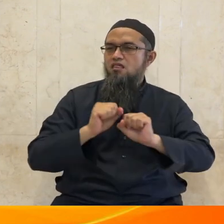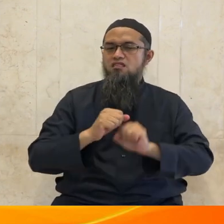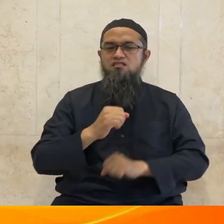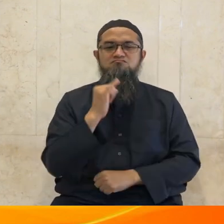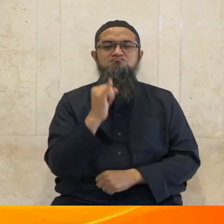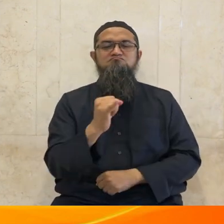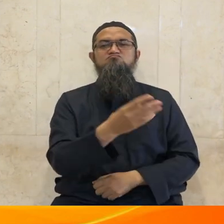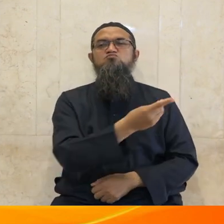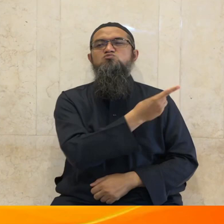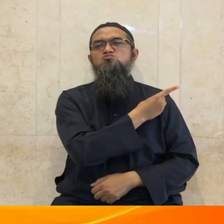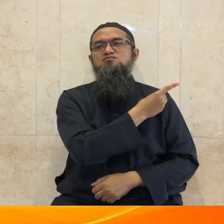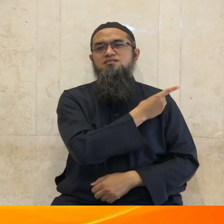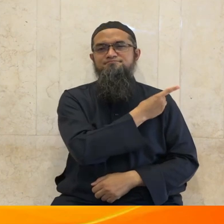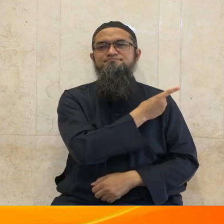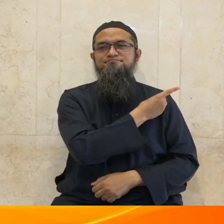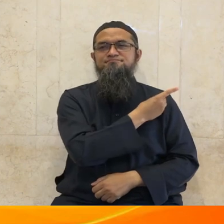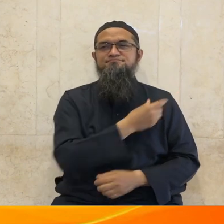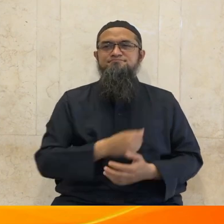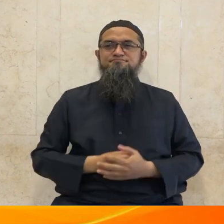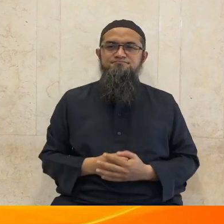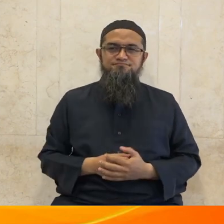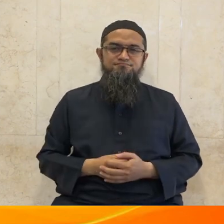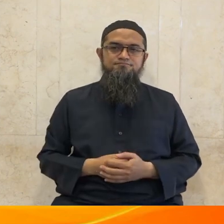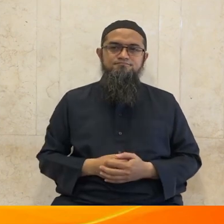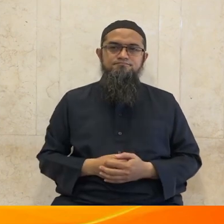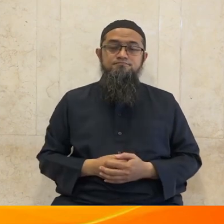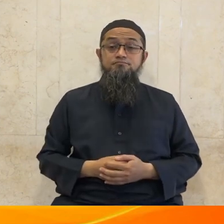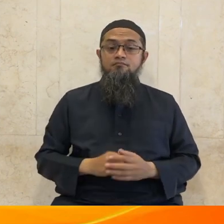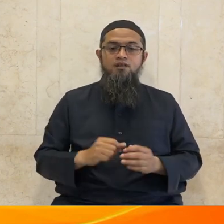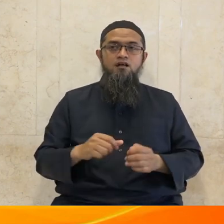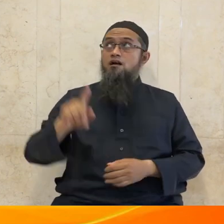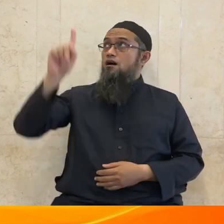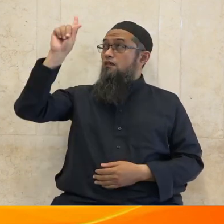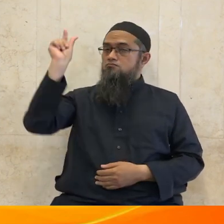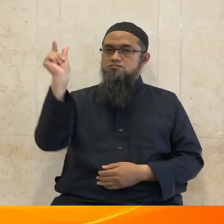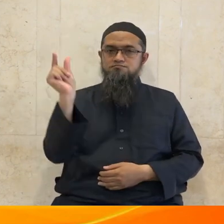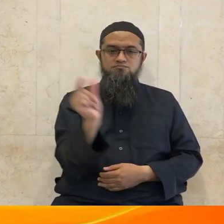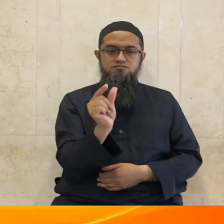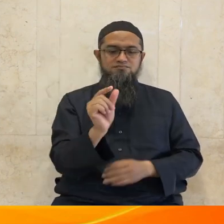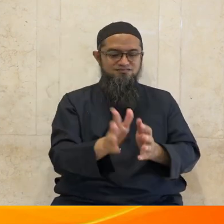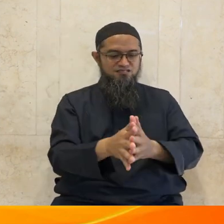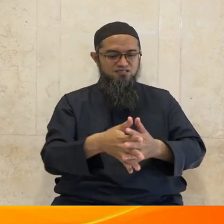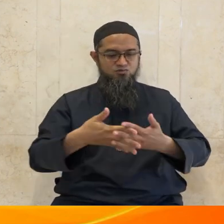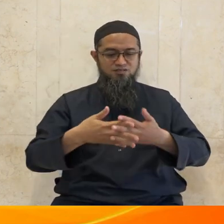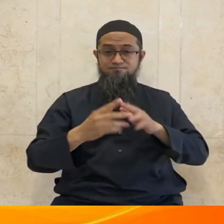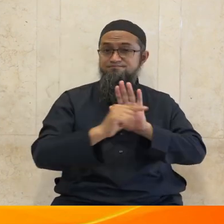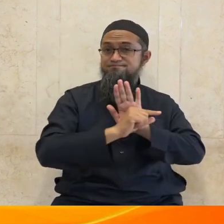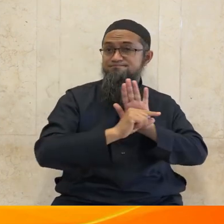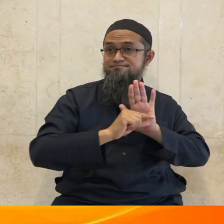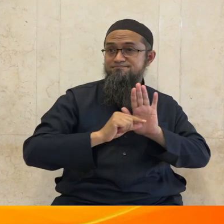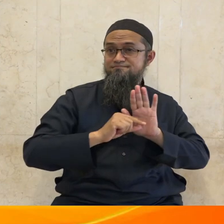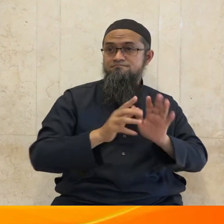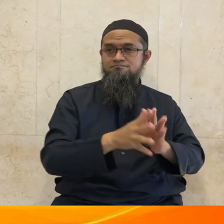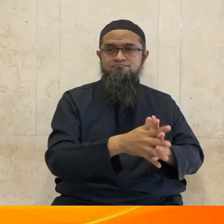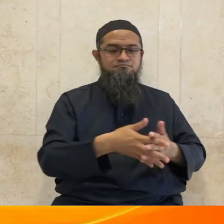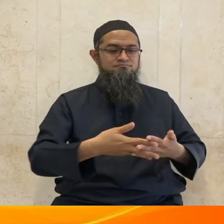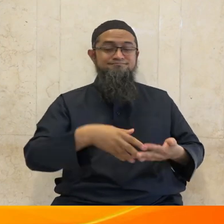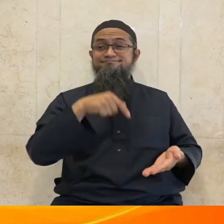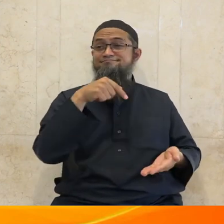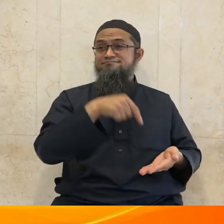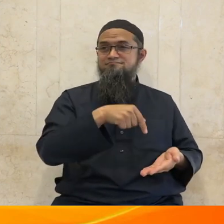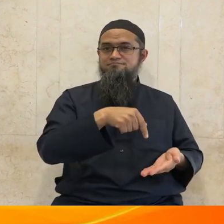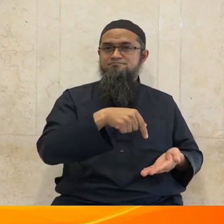fasa tufil barri wal bahari bimakasabat aydinna silyudhikahum ba'dal ladhi amilur la